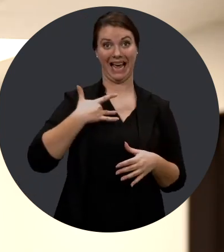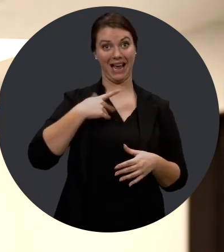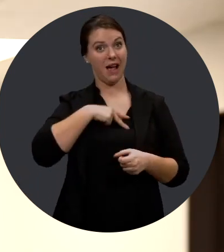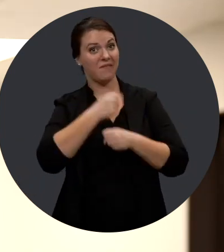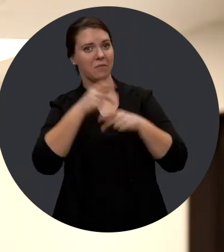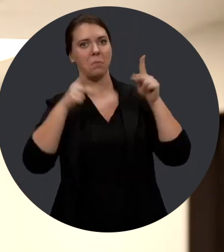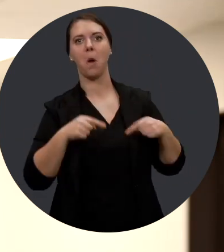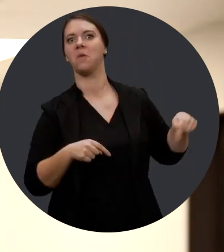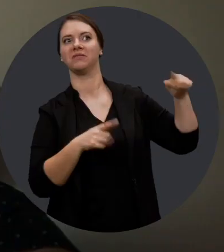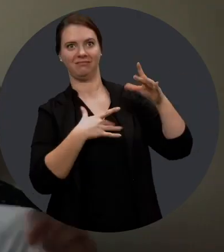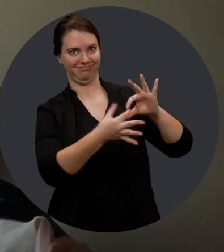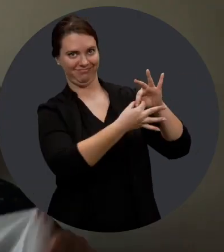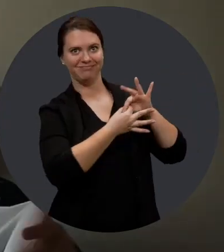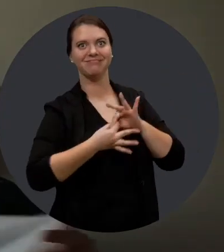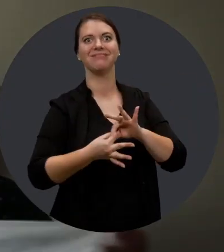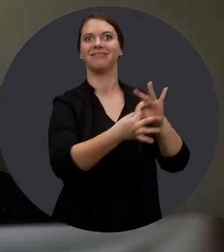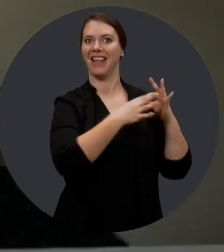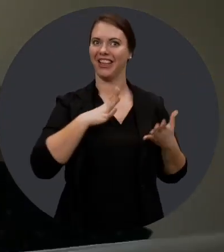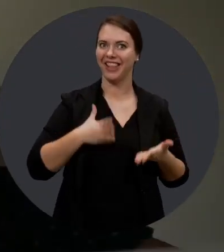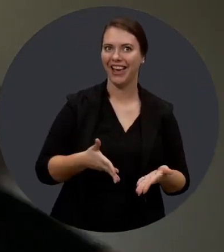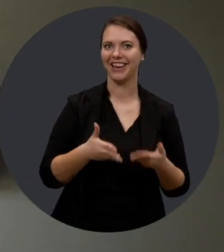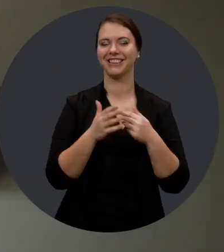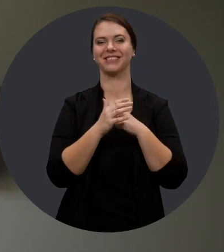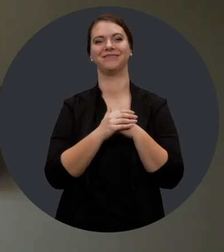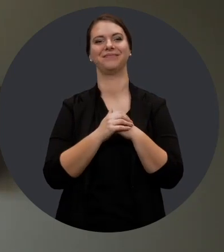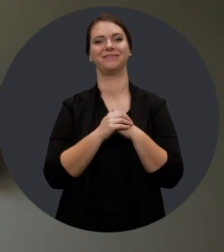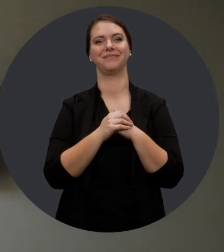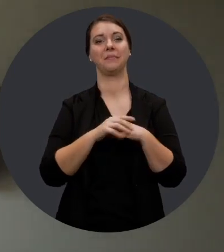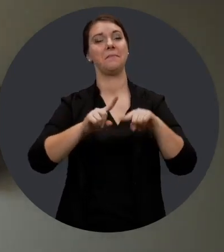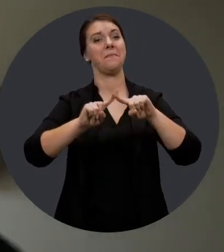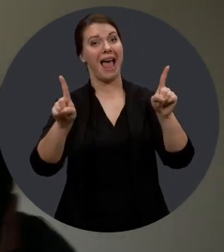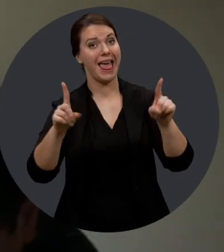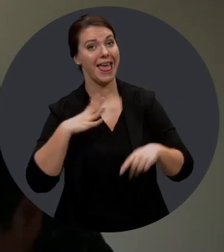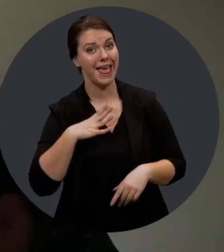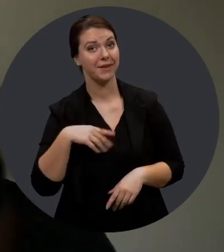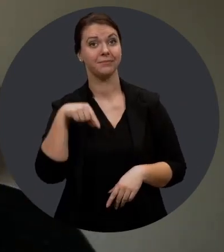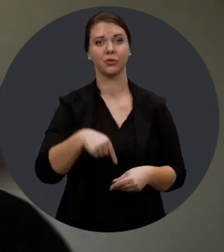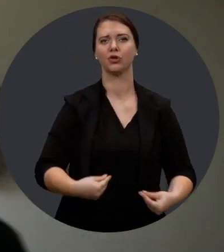J'apprends aussi à travailler en équipe et je sens que mon travail aide les gens à se rétablir.